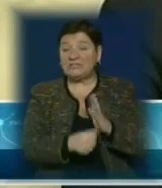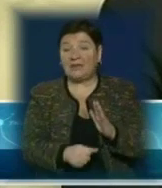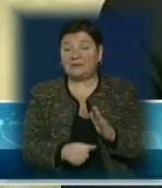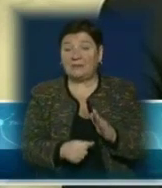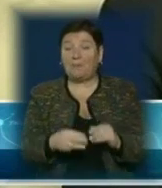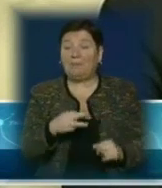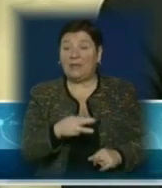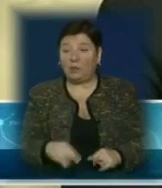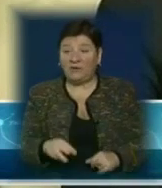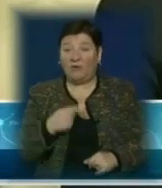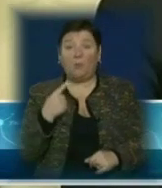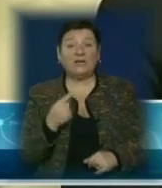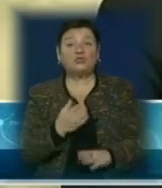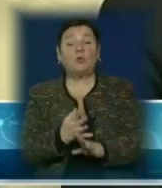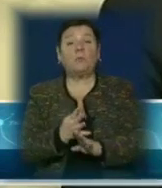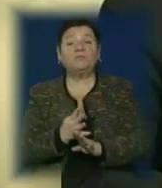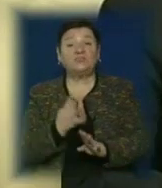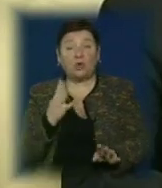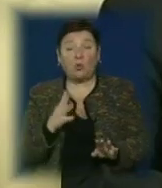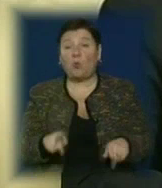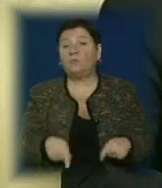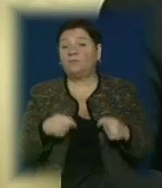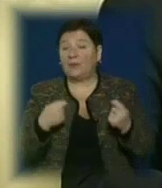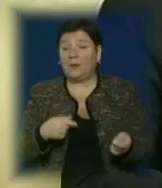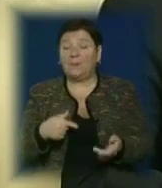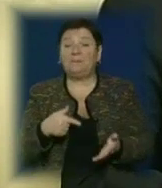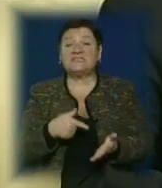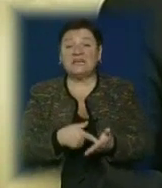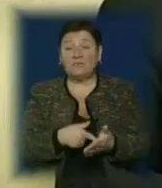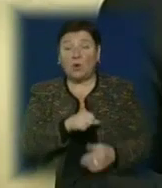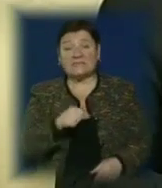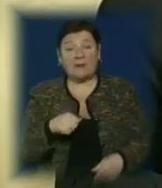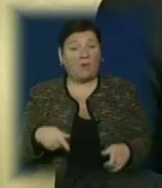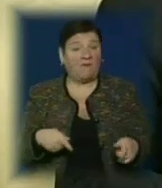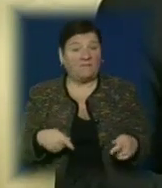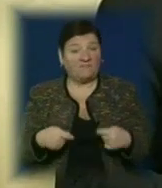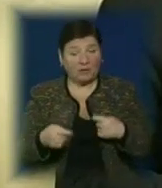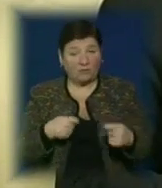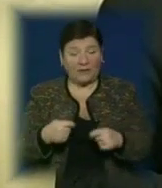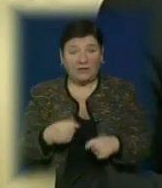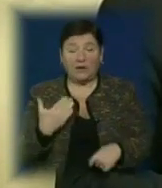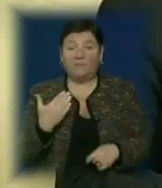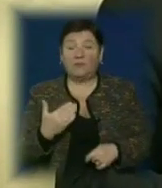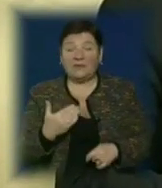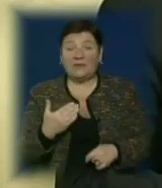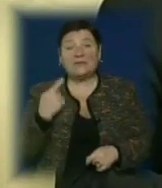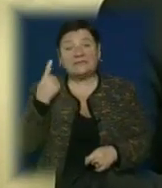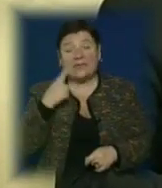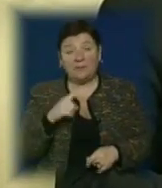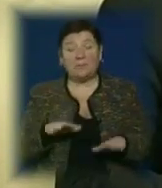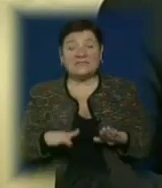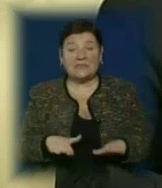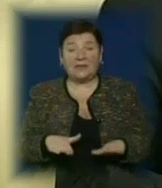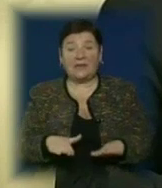дороги, першу чергу потрібно передати органам місцевого самоврядування. Вони б володіли ситуацією на місцях,